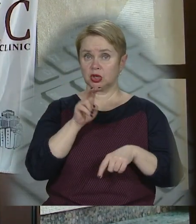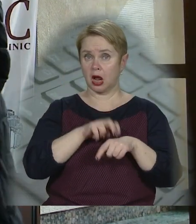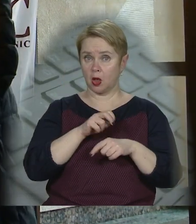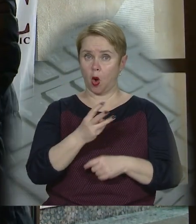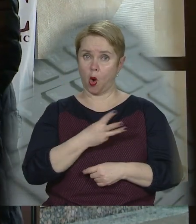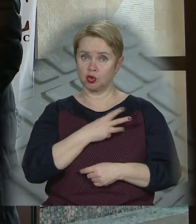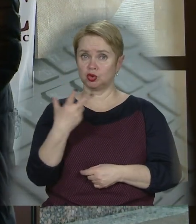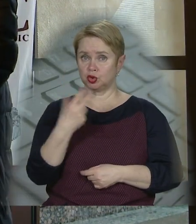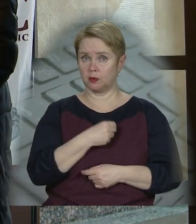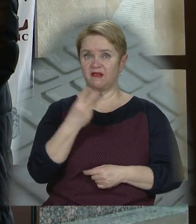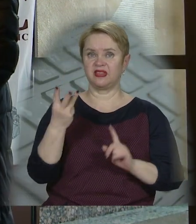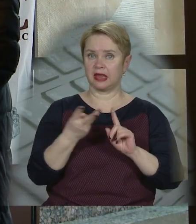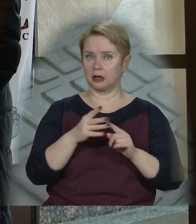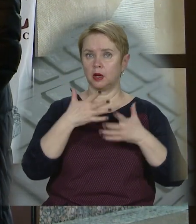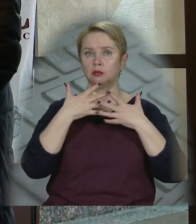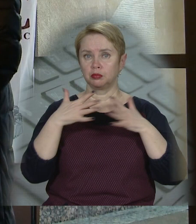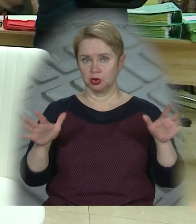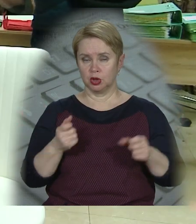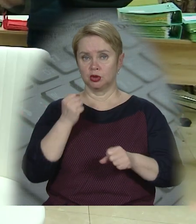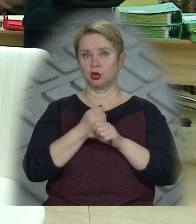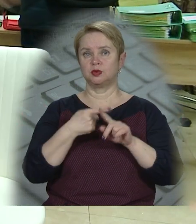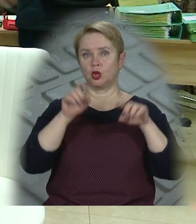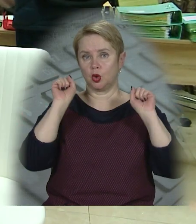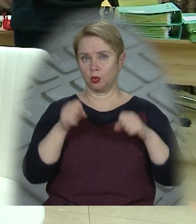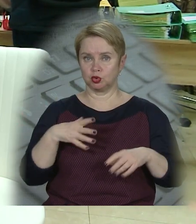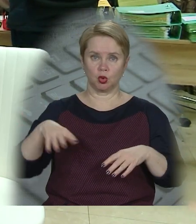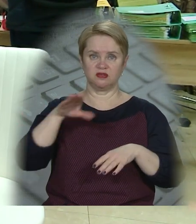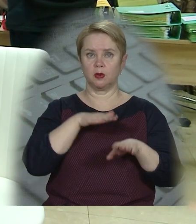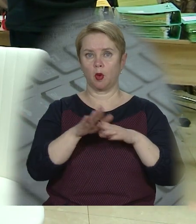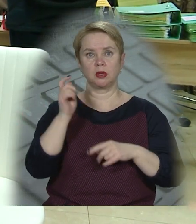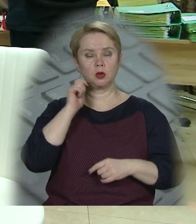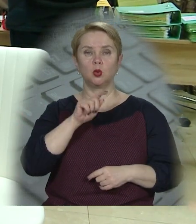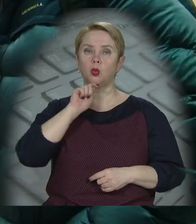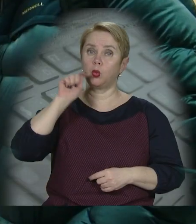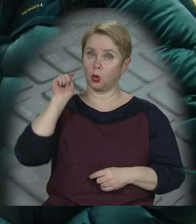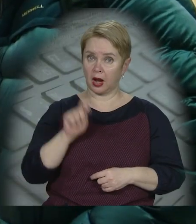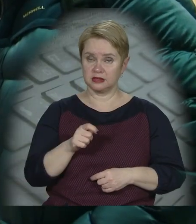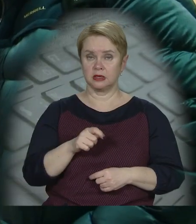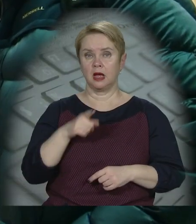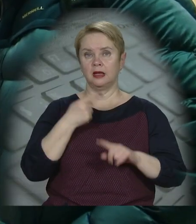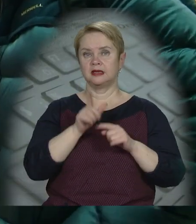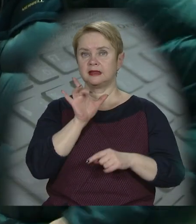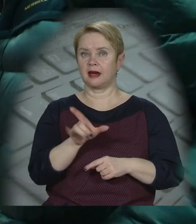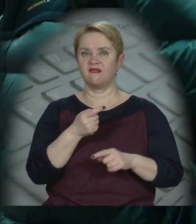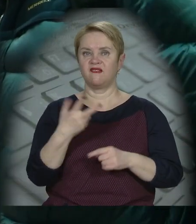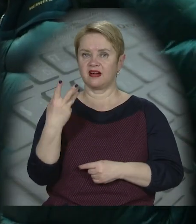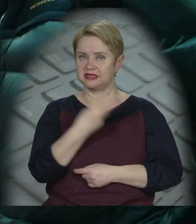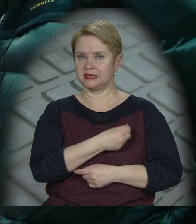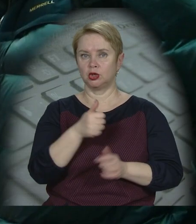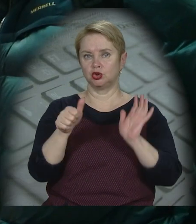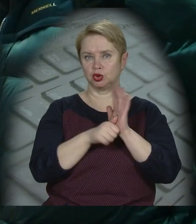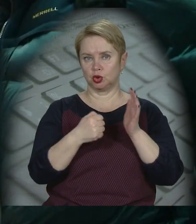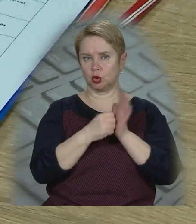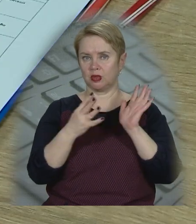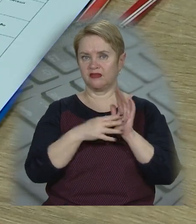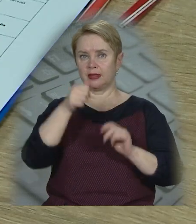кажуть лікарі, охочих щепитися втретє більше. Зробити це можна усім повнолітнім українцям. Оптимальний термін ревакцинації